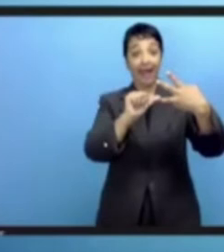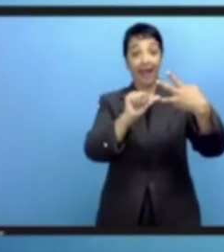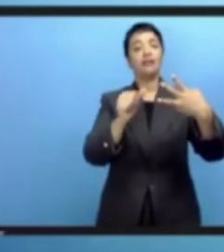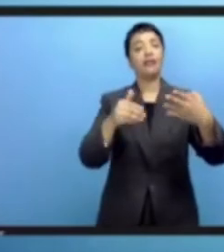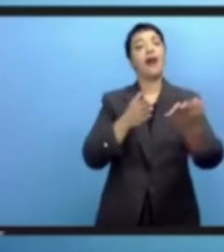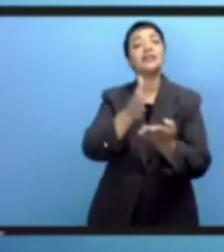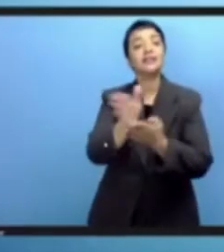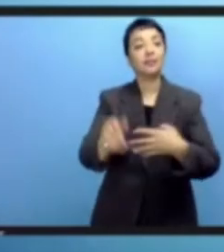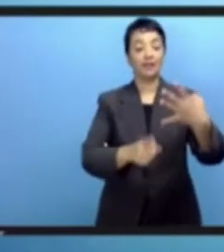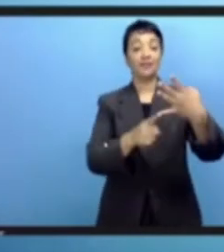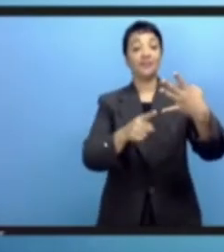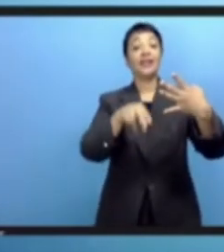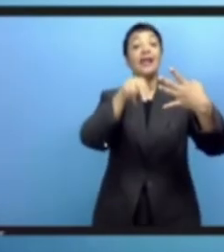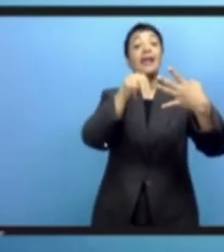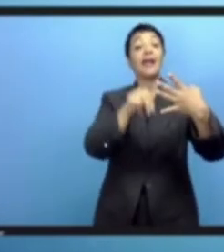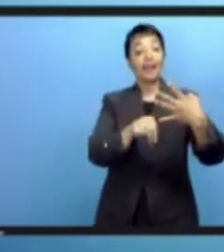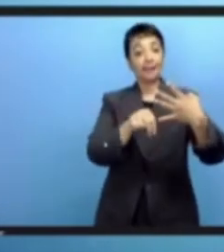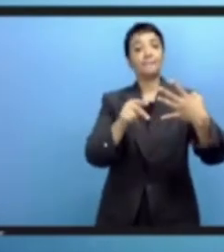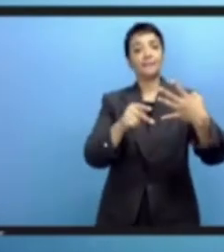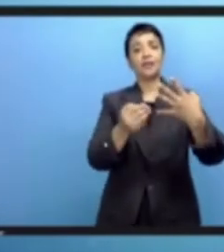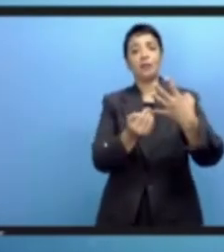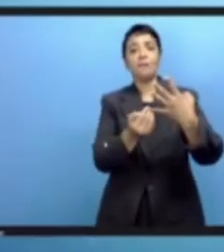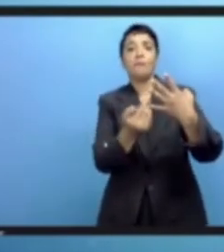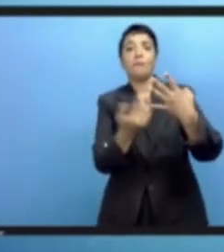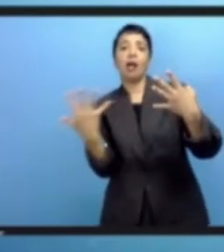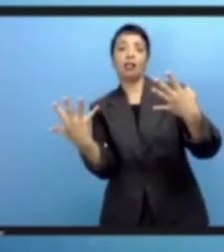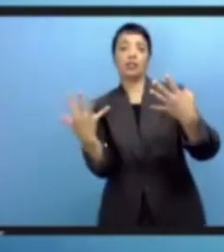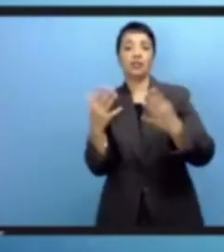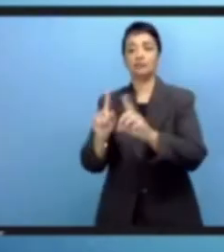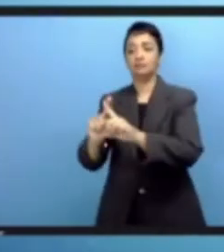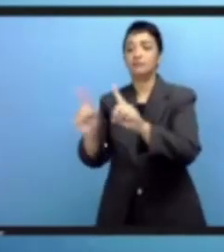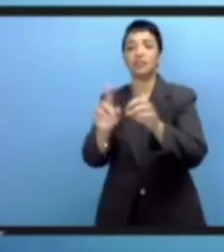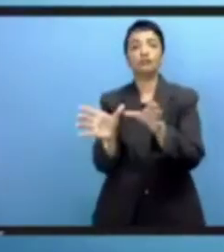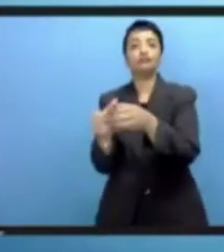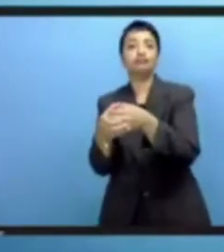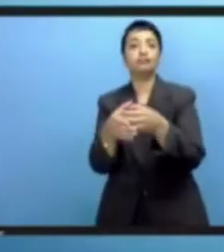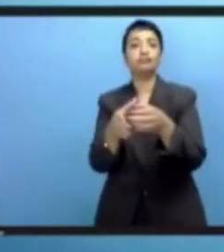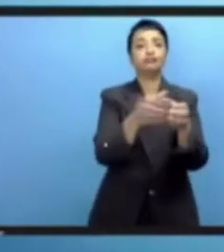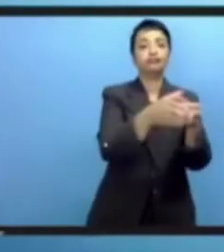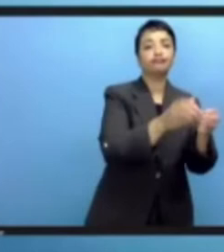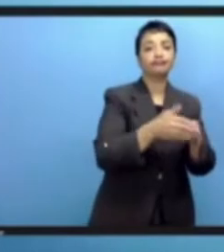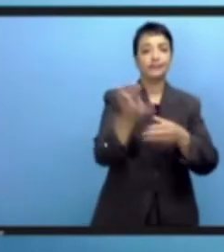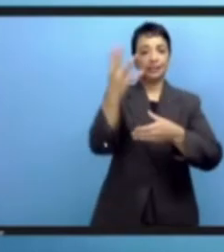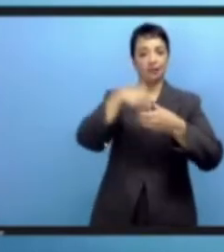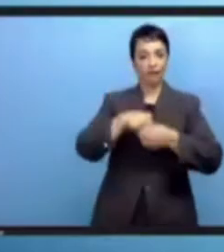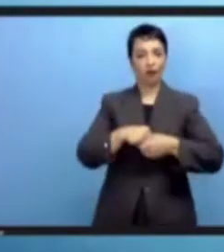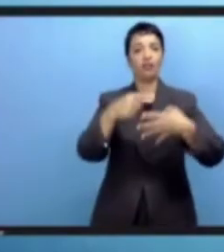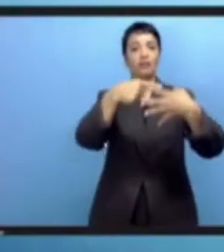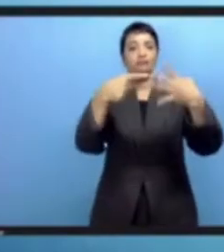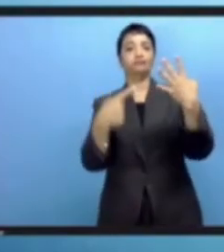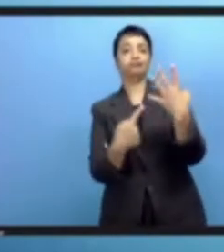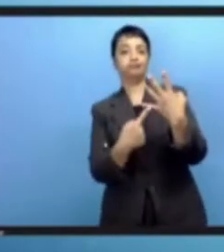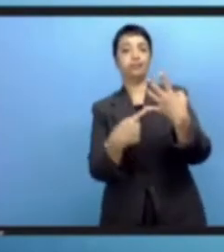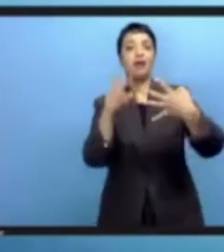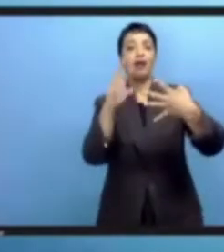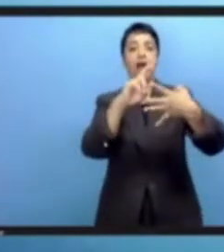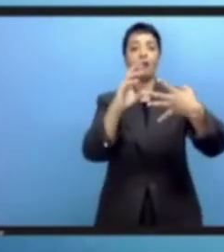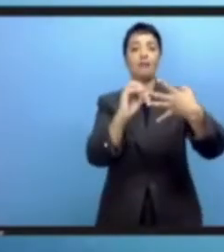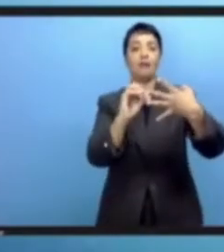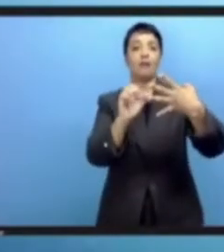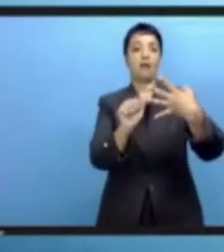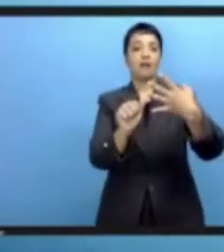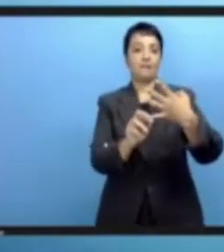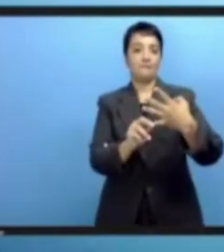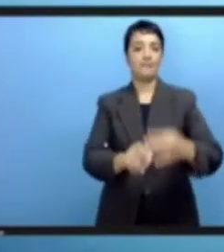الوصولية وكذلك عن المنهج المفتوح لإشراق أصحاب المصلحة